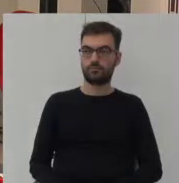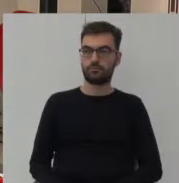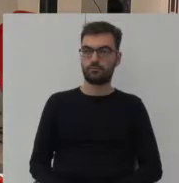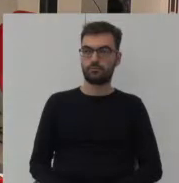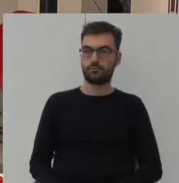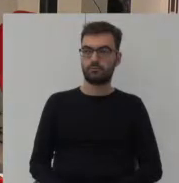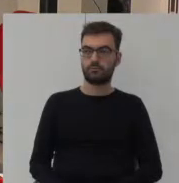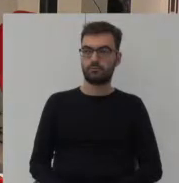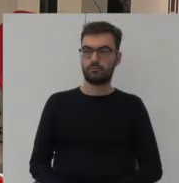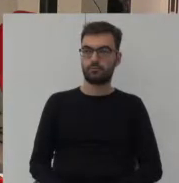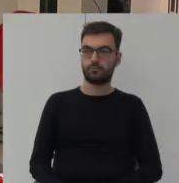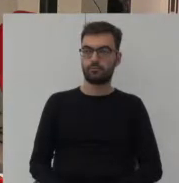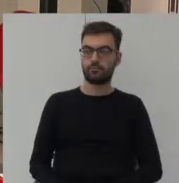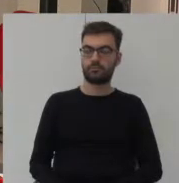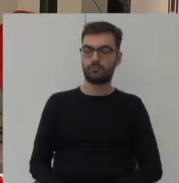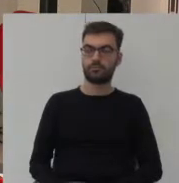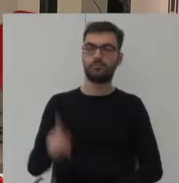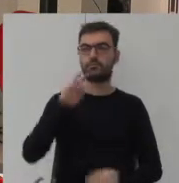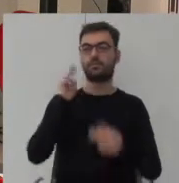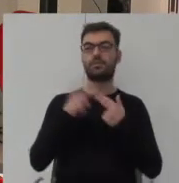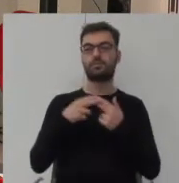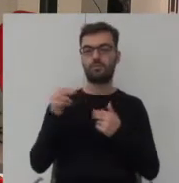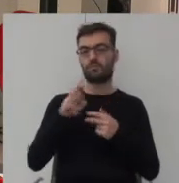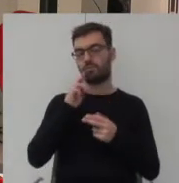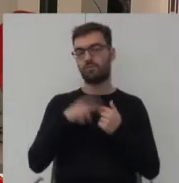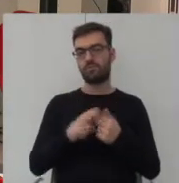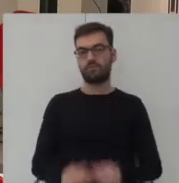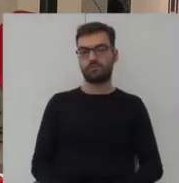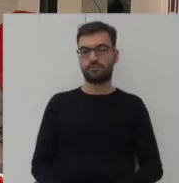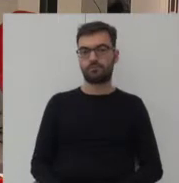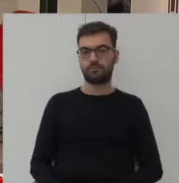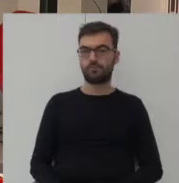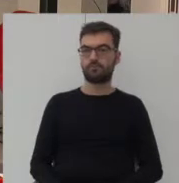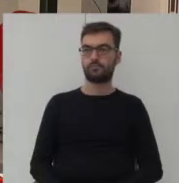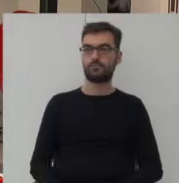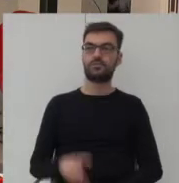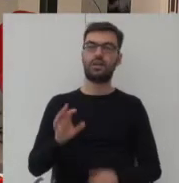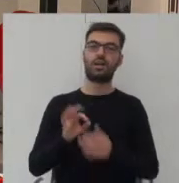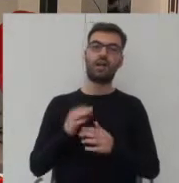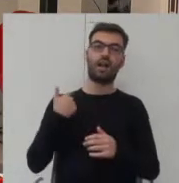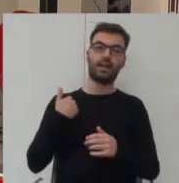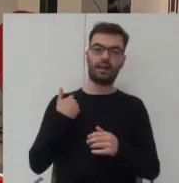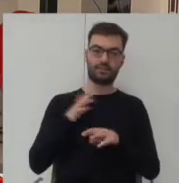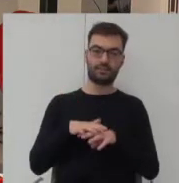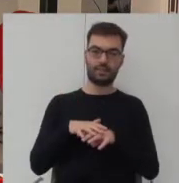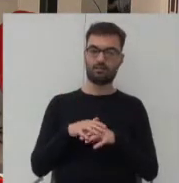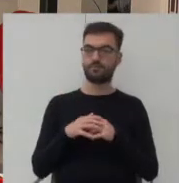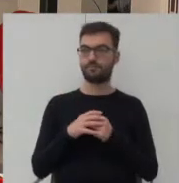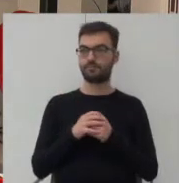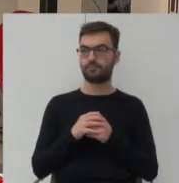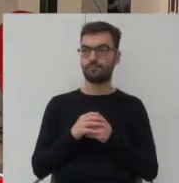znaczy ja mógłbym odpowiedzieć na to pytanie w przypadku angielskich angielskiego systemu bo